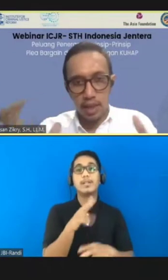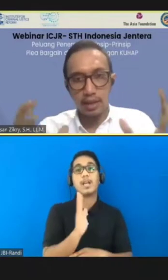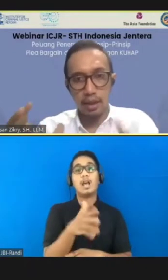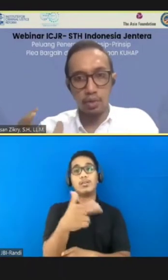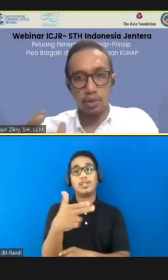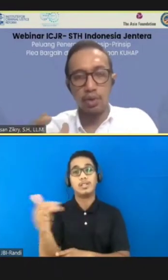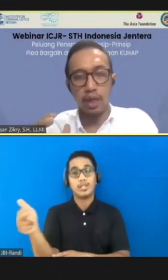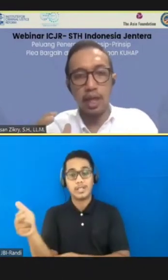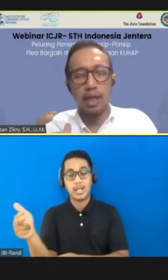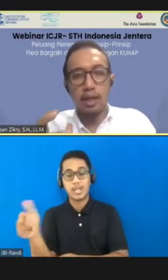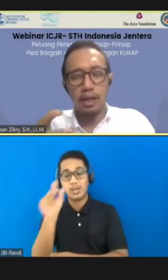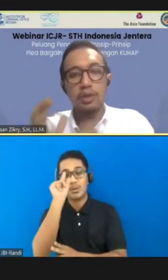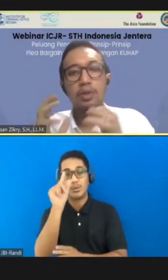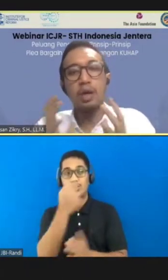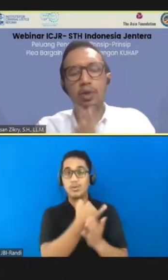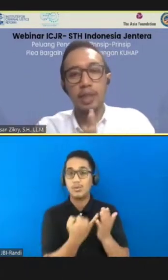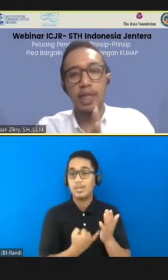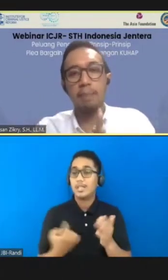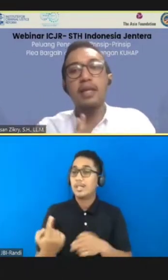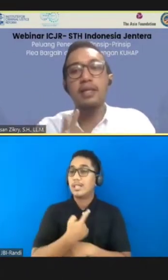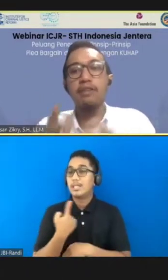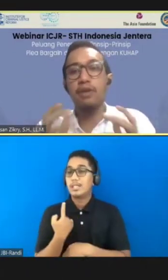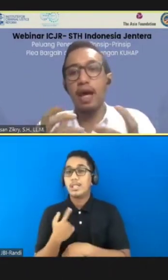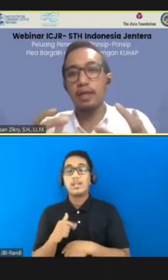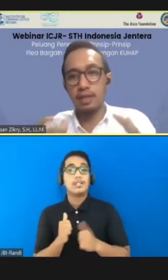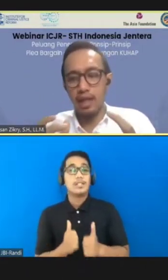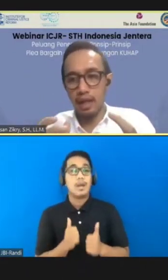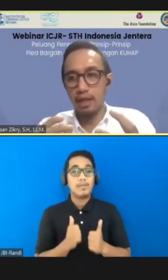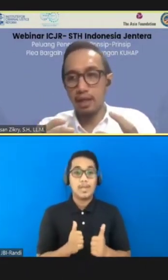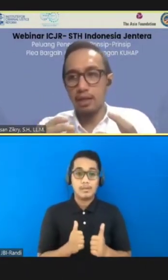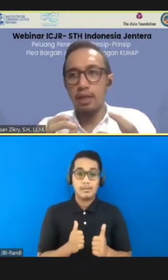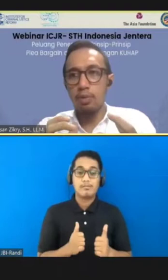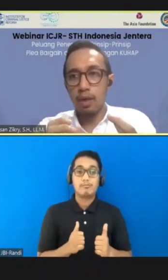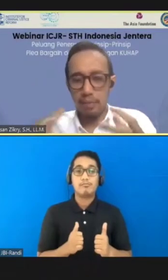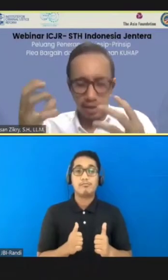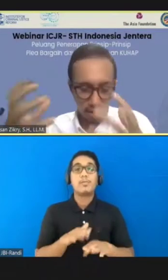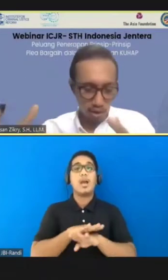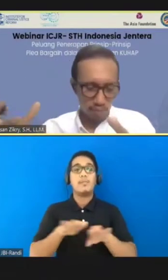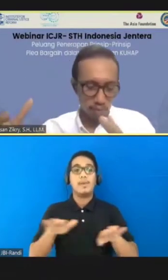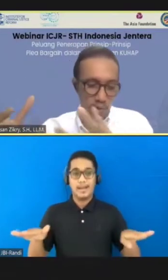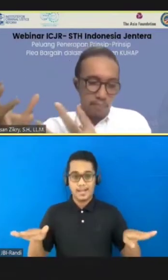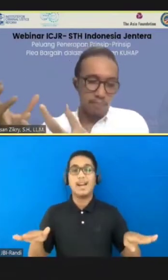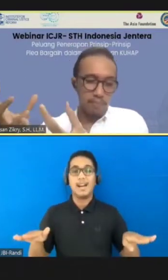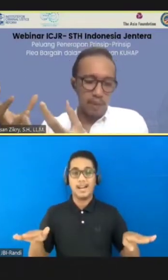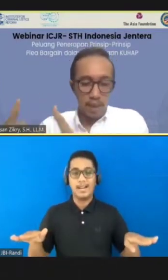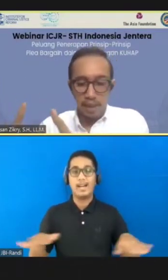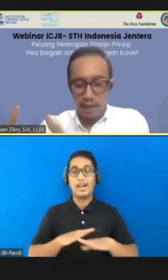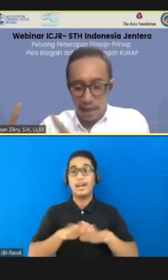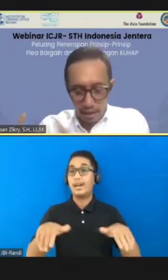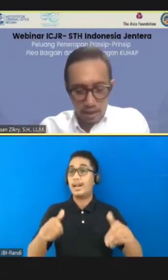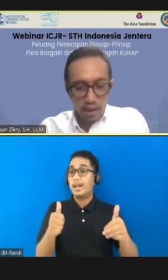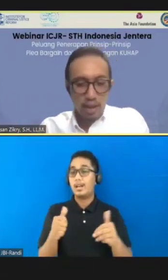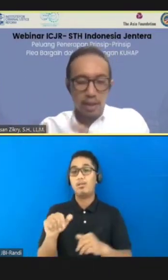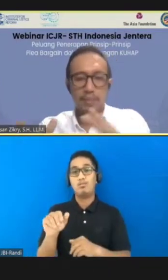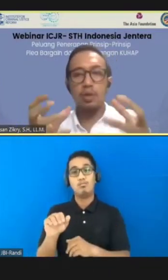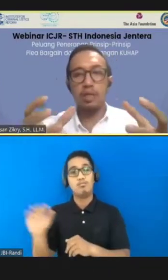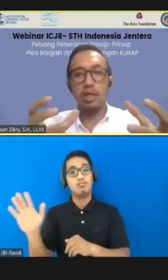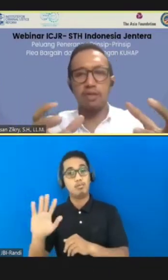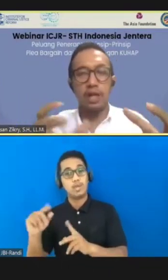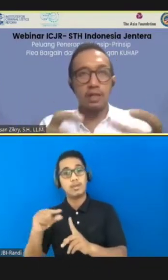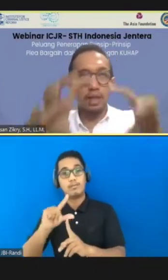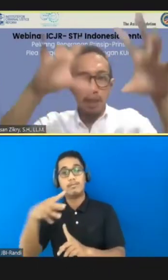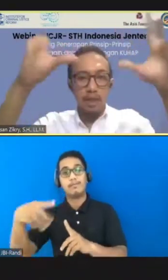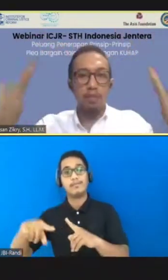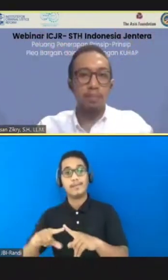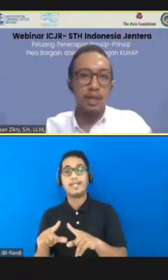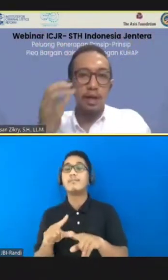mendesain jalur khusus adalah, kita juga harus menyiapkan safeguards-nya. Jadi bukan plea bargainingnya ansih, tapi juga